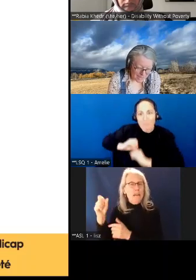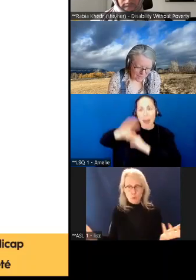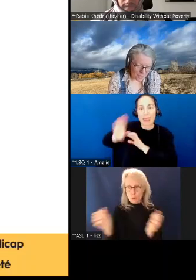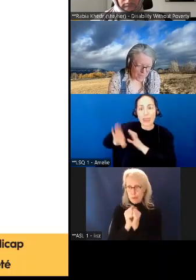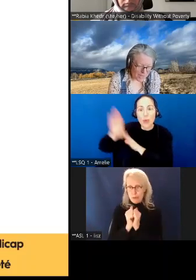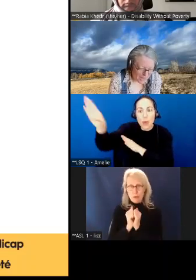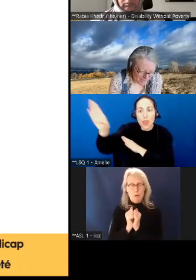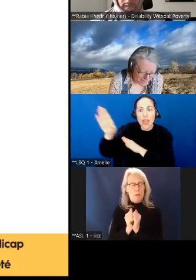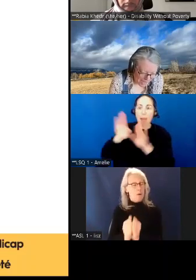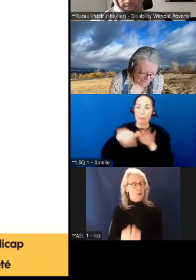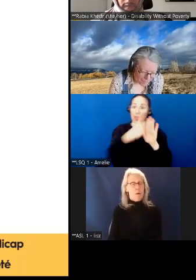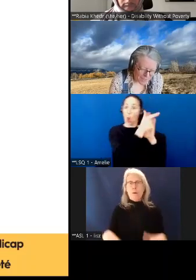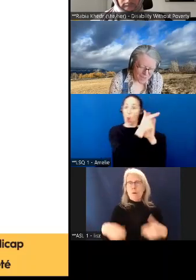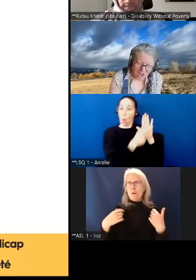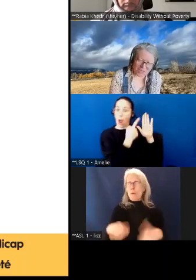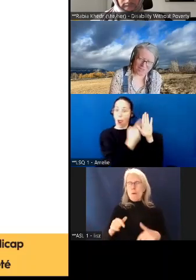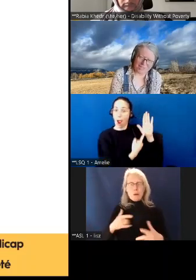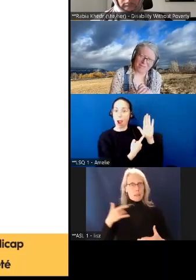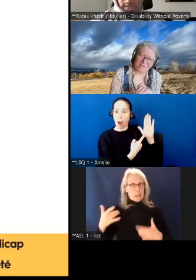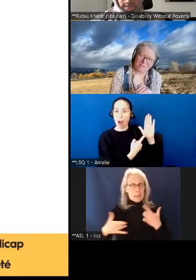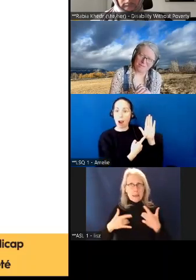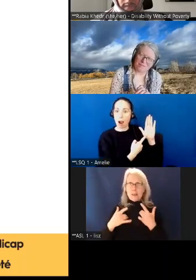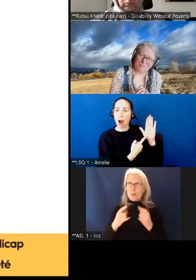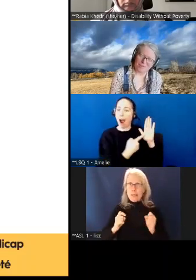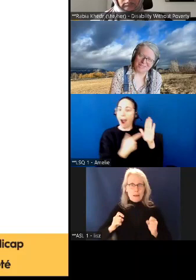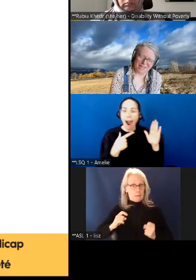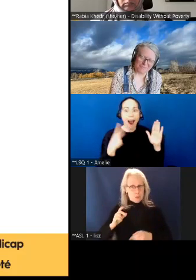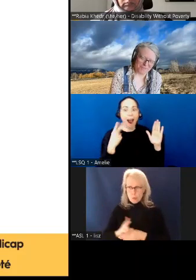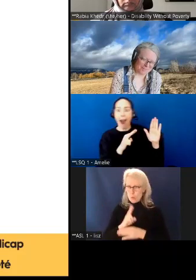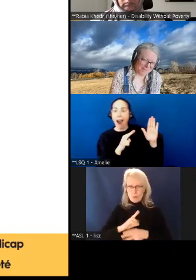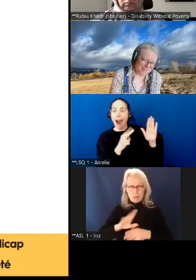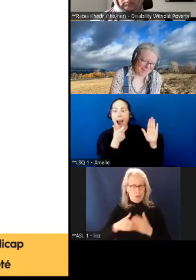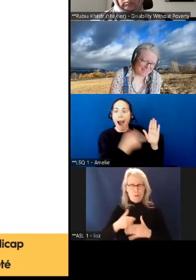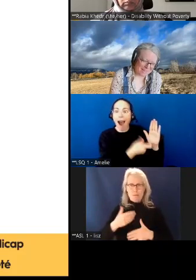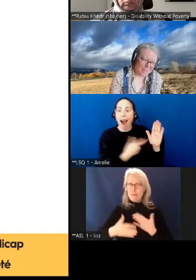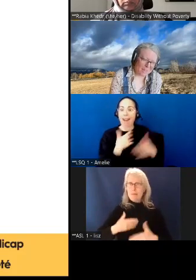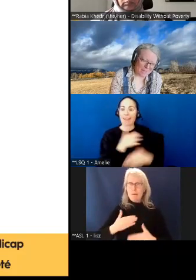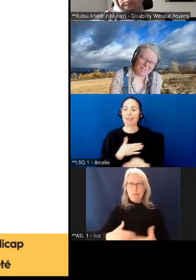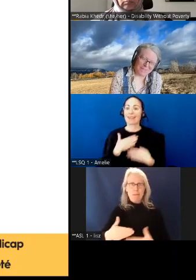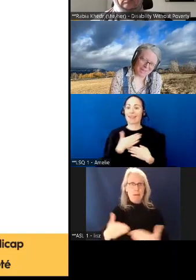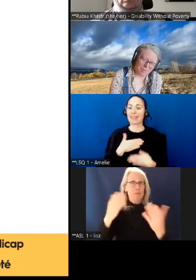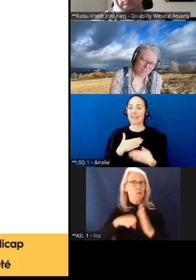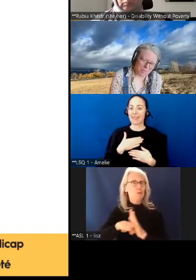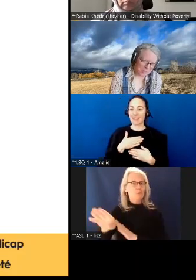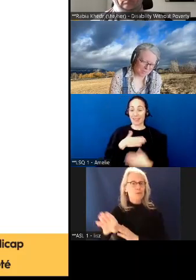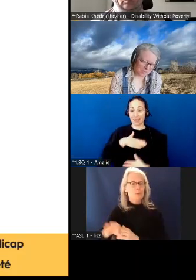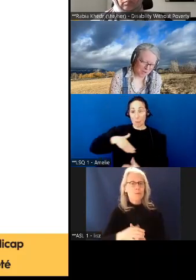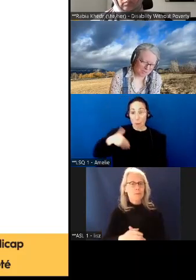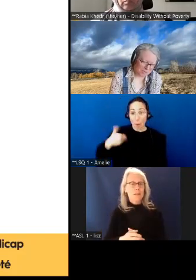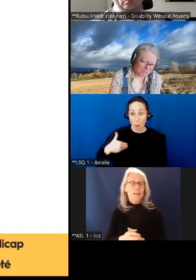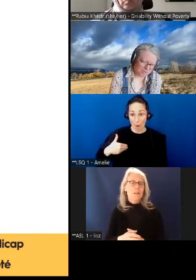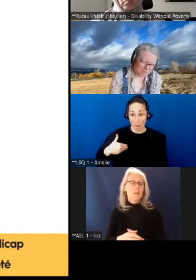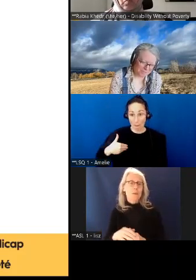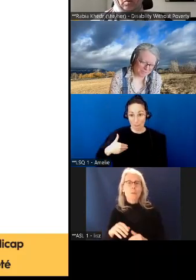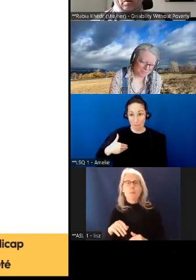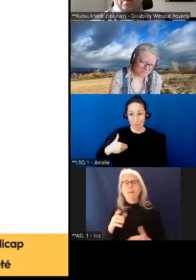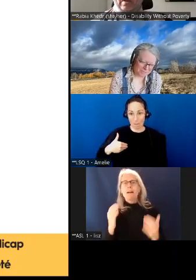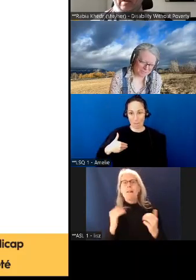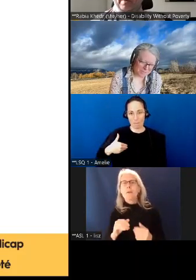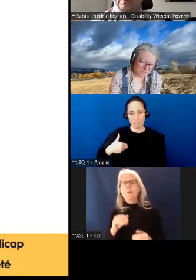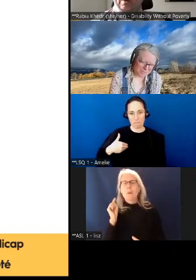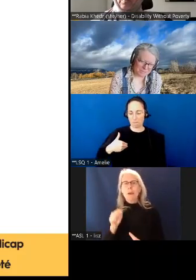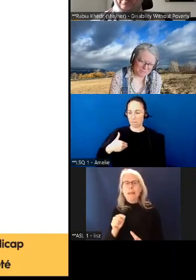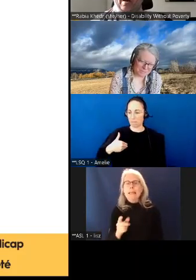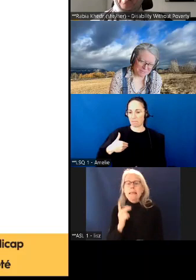cette législation est vraiment enthousiasmante parce que c'est à